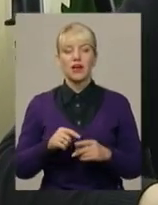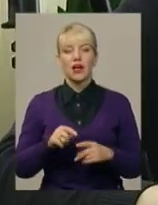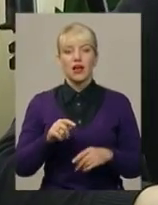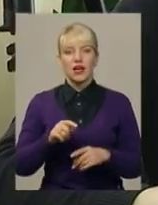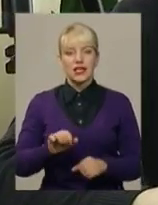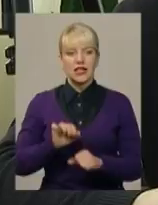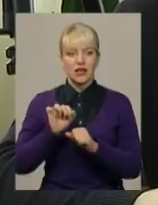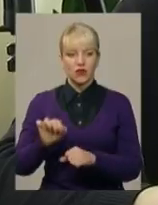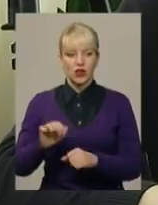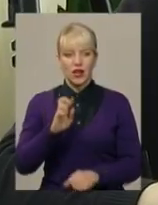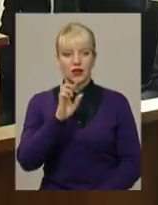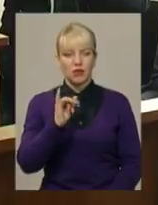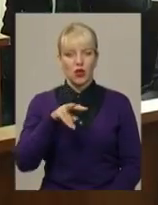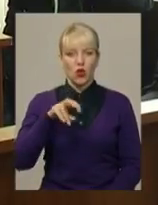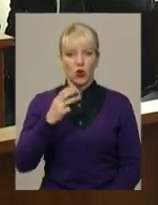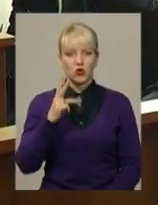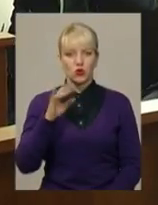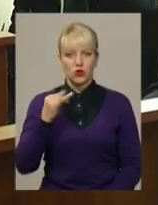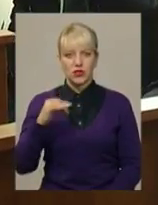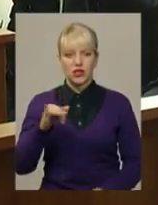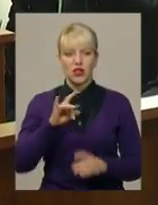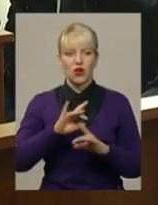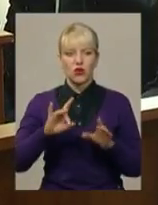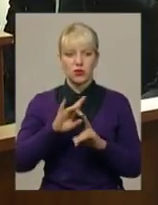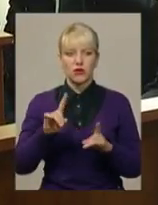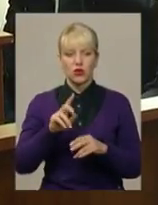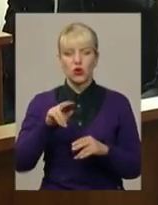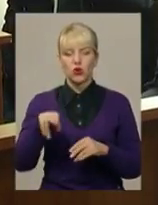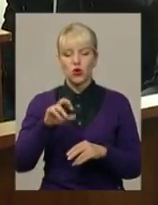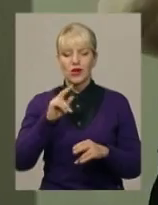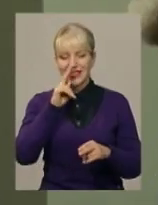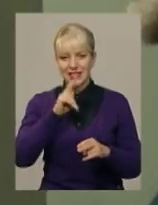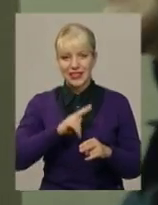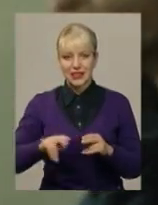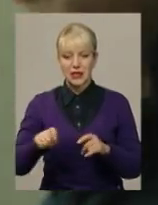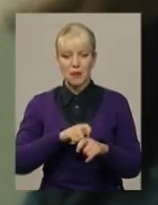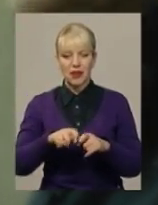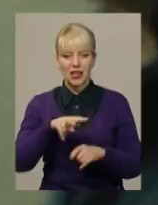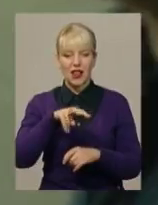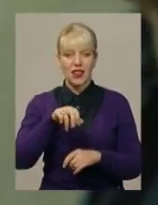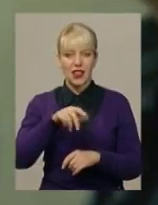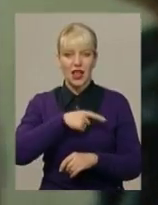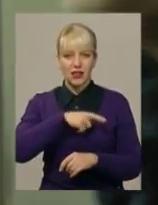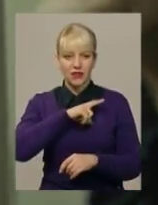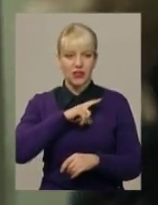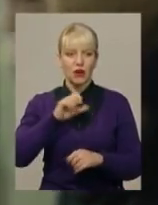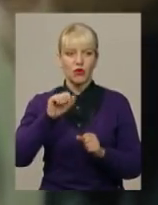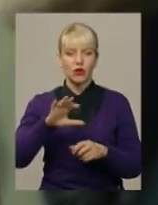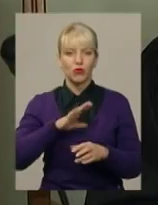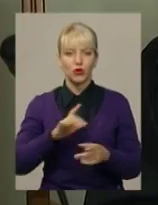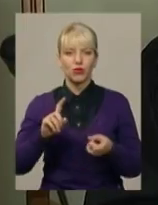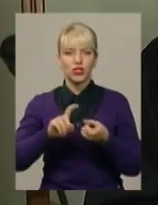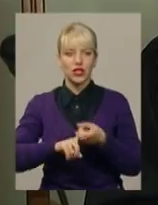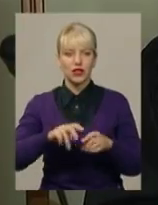Олександр Білошкурський розповідає, до зникнення матеріалів з Латвії могли бути причетні працівники тутешніх правоохоронних органів. Тому із